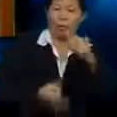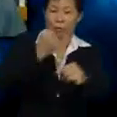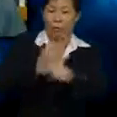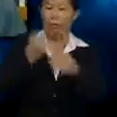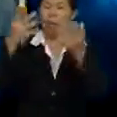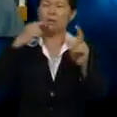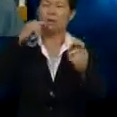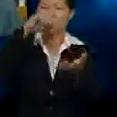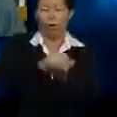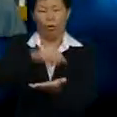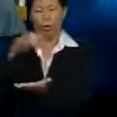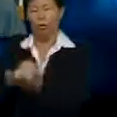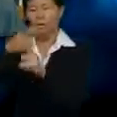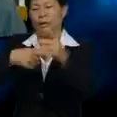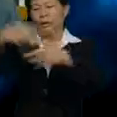luar negara